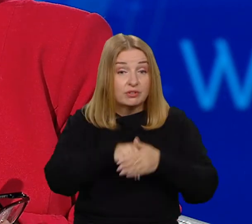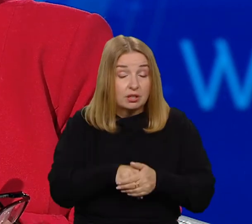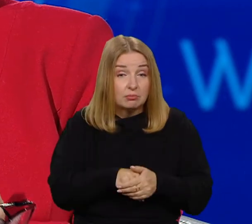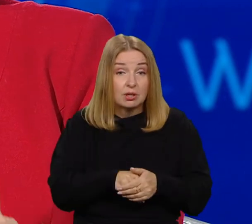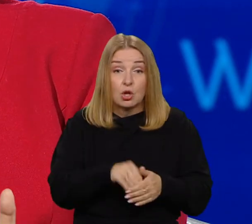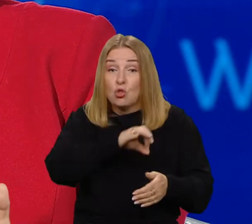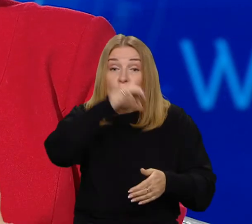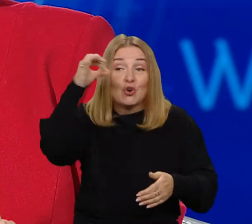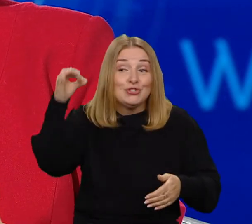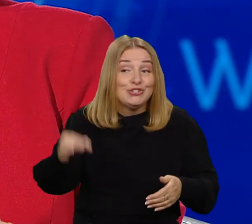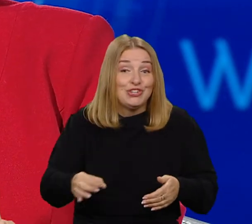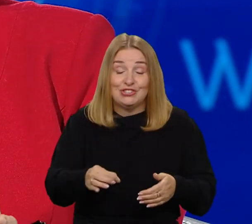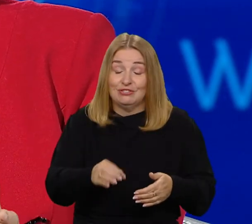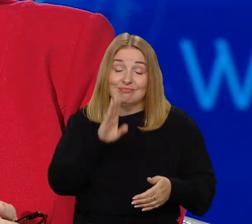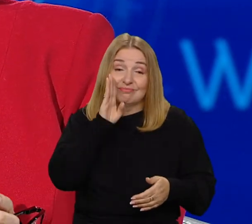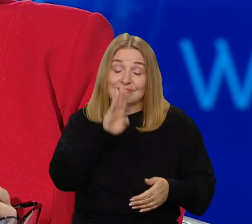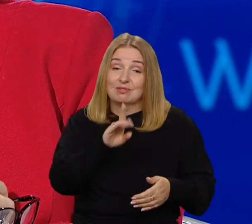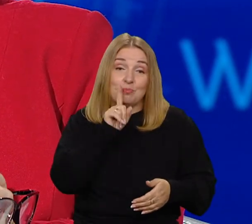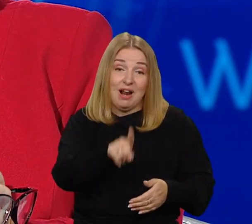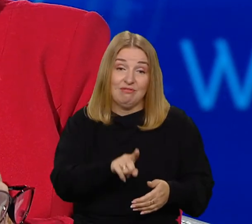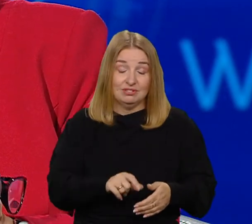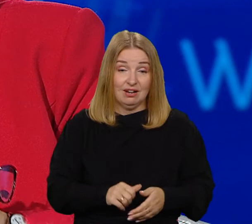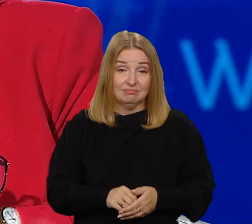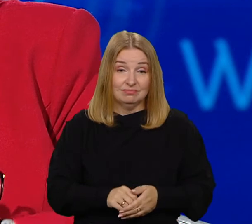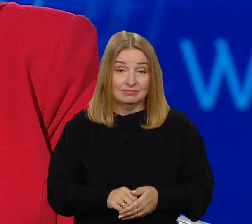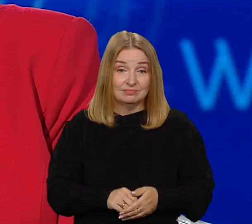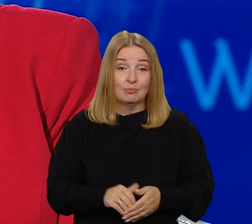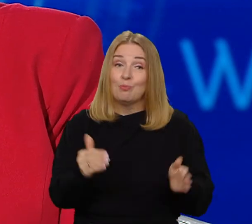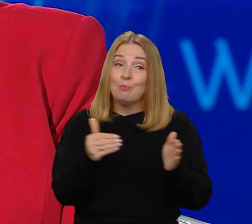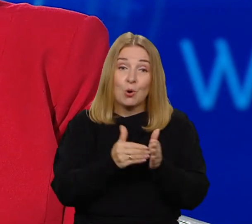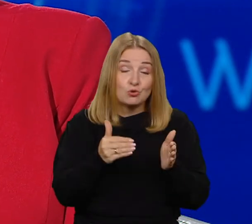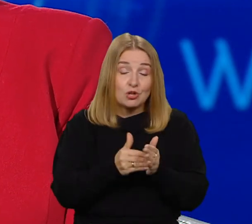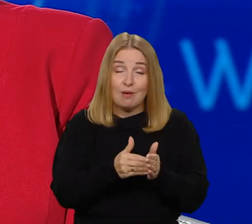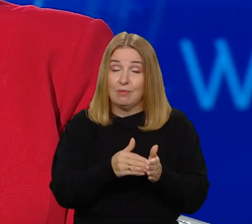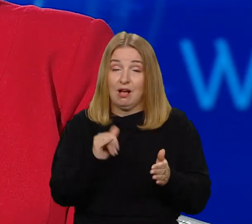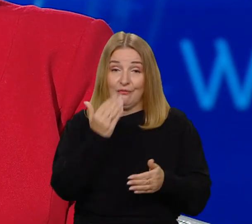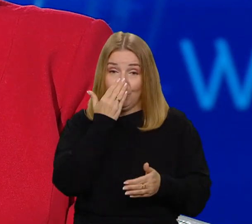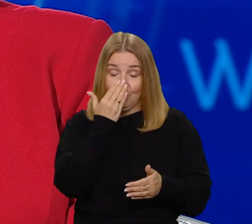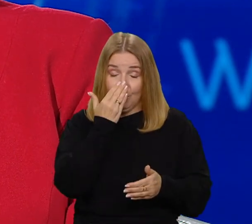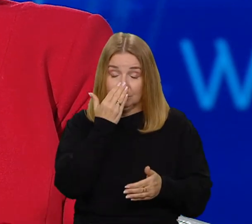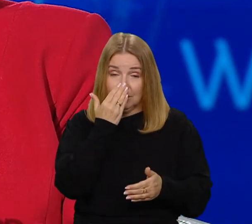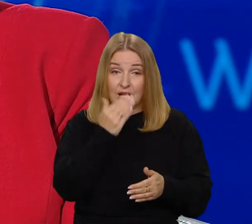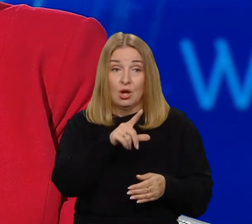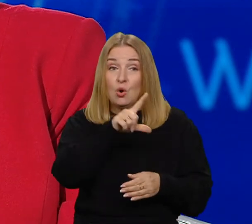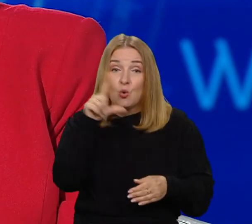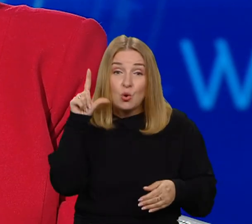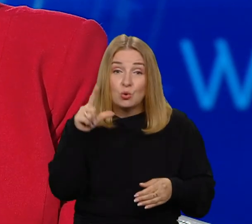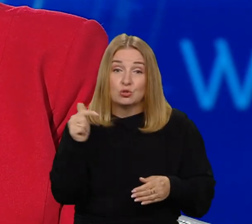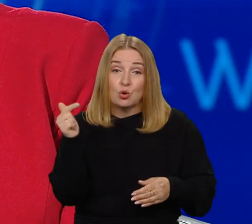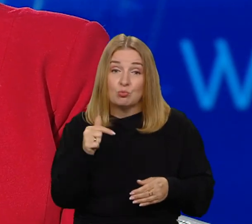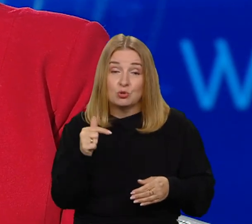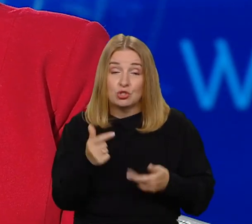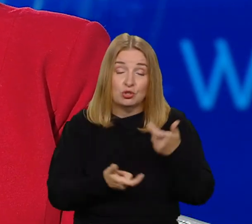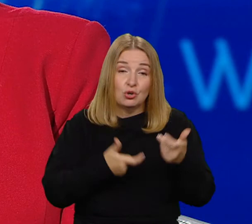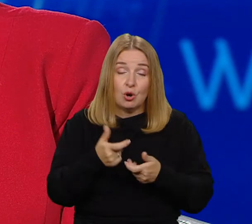aktualność po dziś dzień. To, co jest potrzebne ludziom, żeby włączyć się i